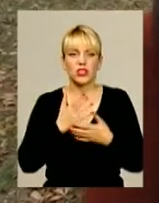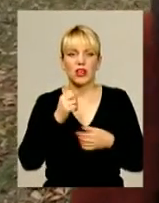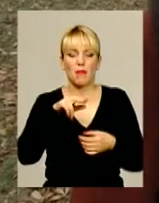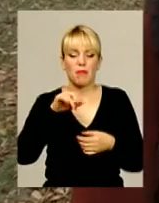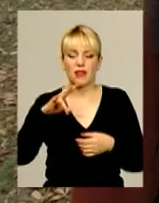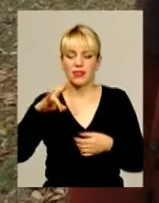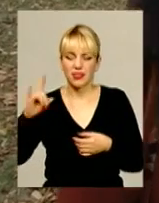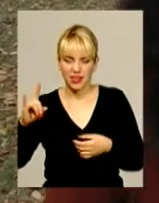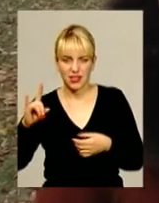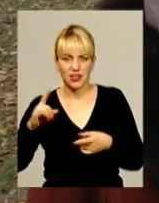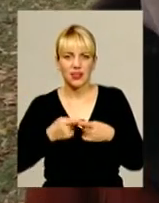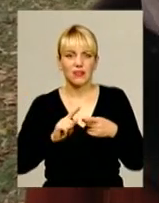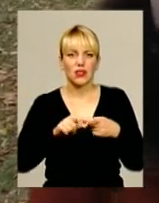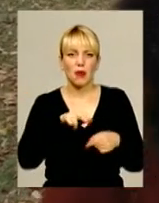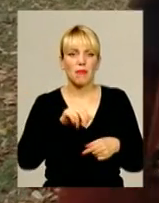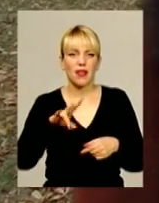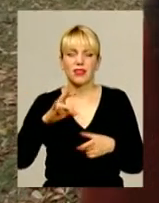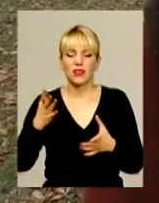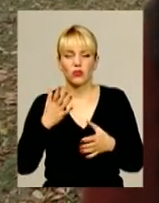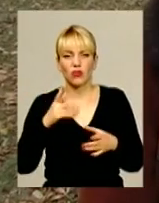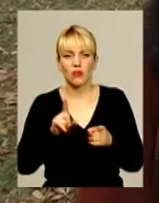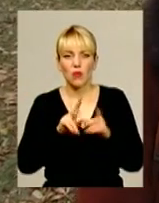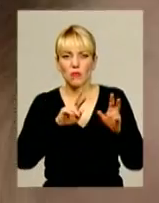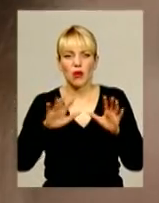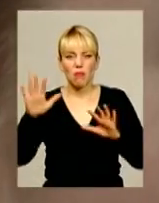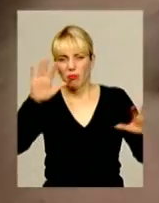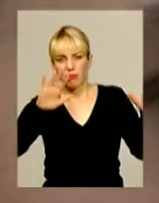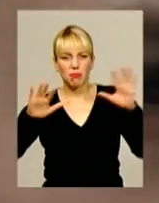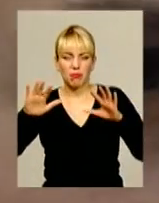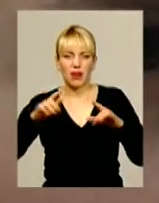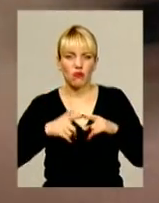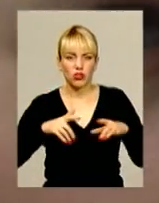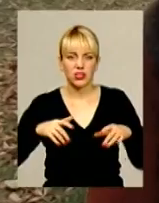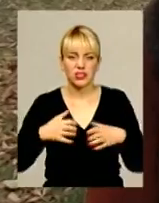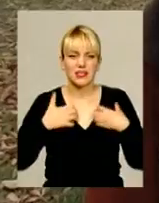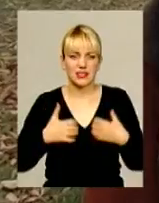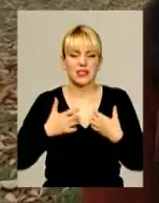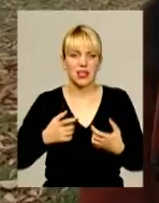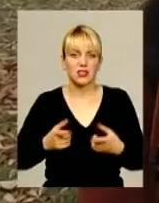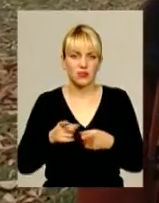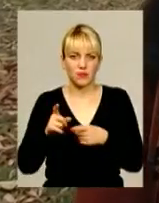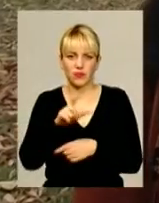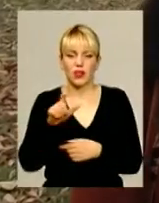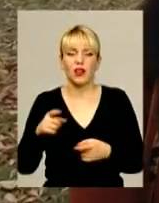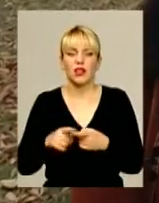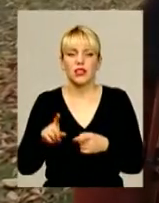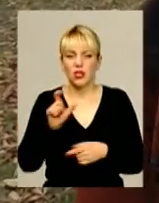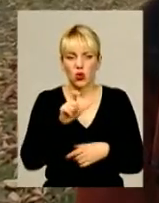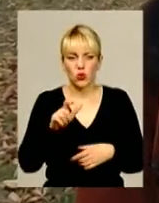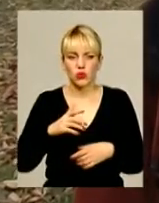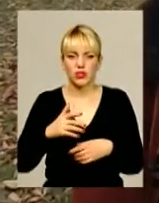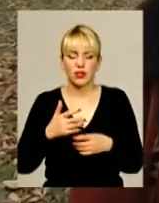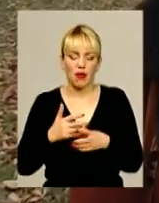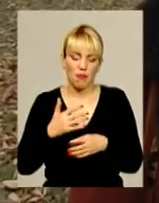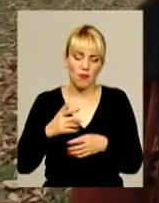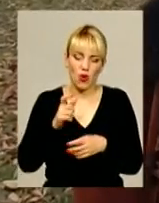ну, панночки ось ці такі, які ходили, як приводи по місту. Дуже багато таких речей, тому що людство в нас любить всякі, не тільки